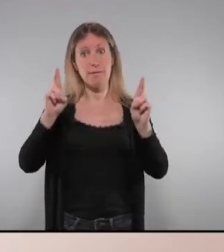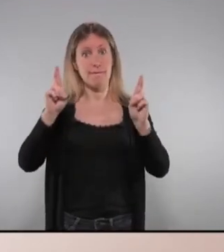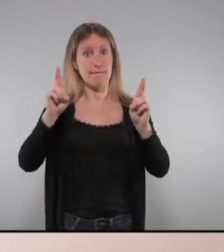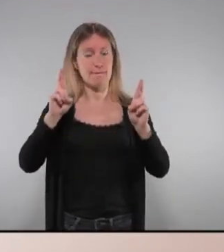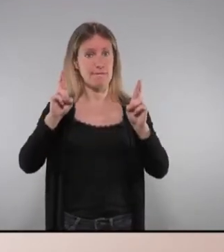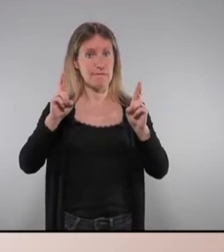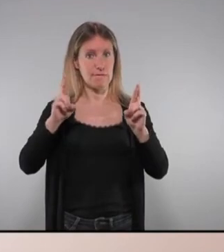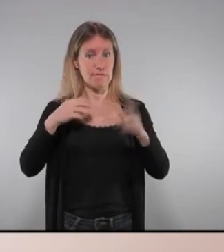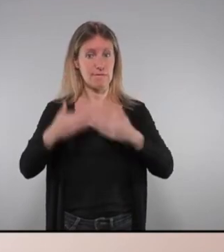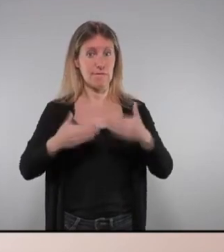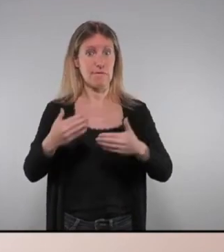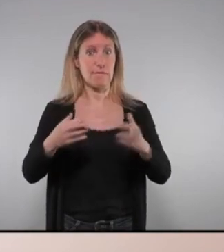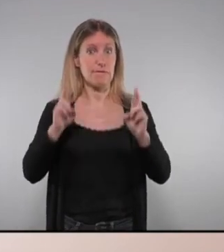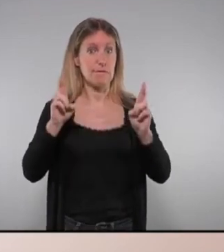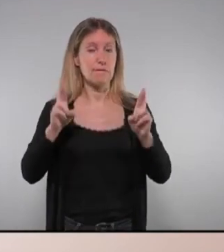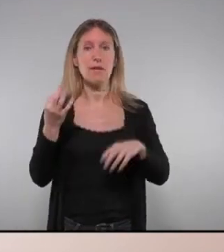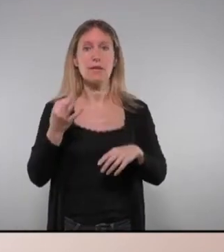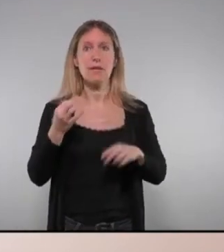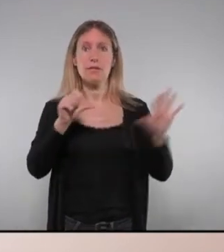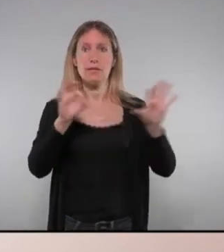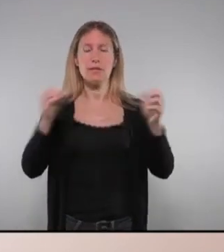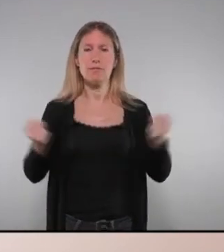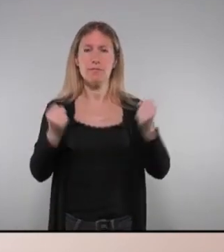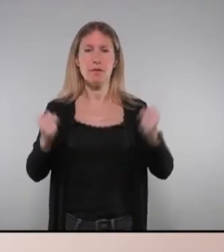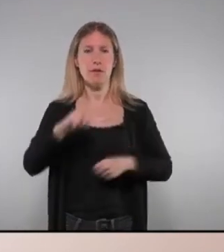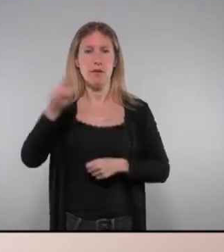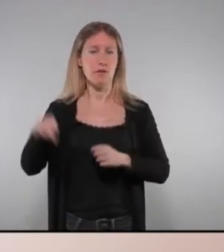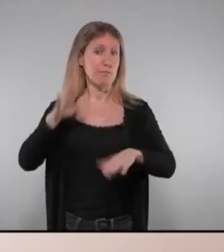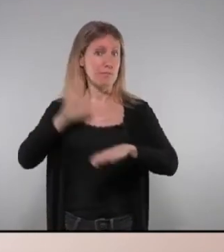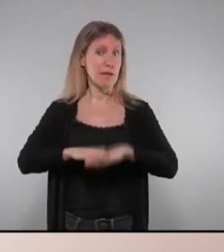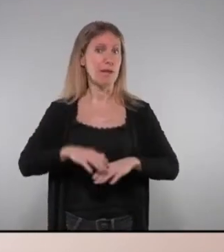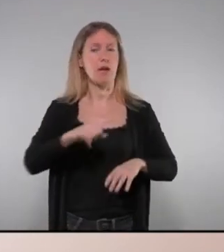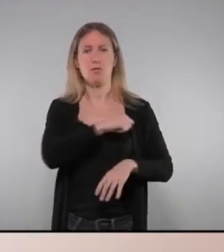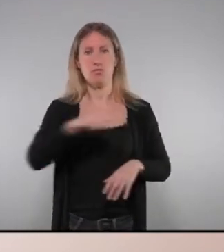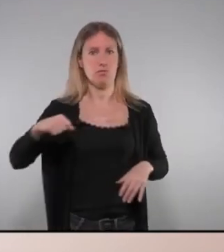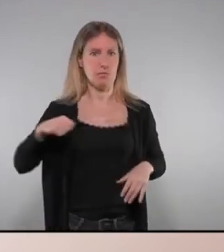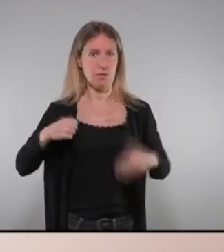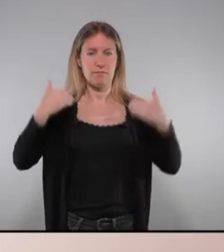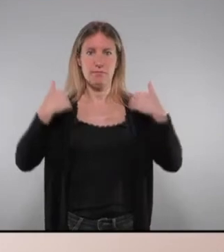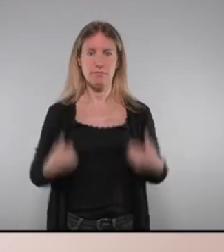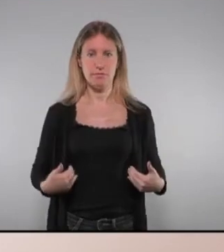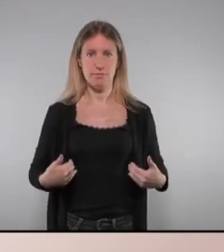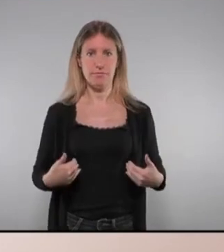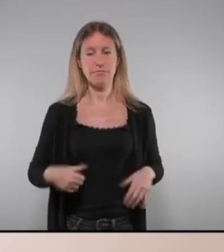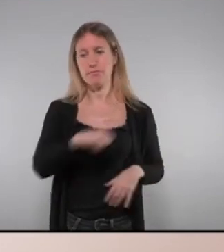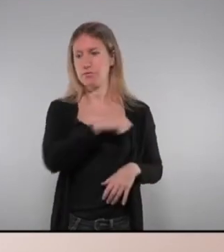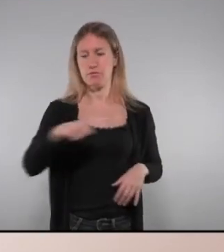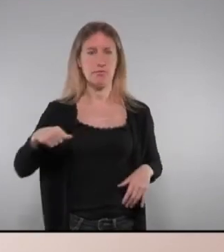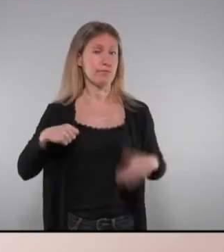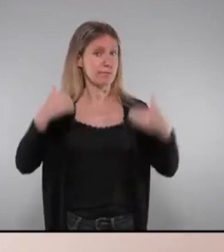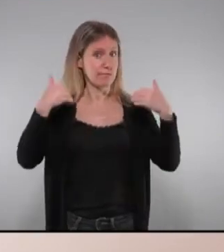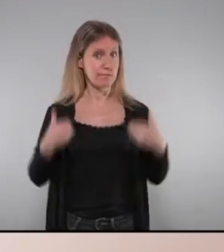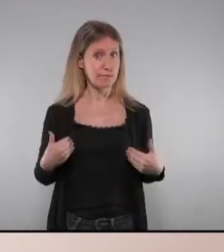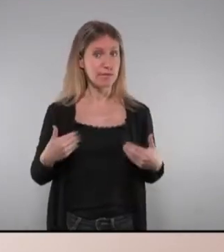pugui anar bé és una partida de 60 milions d'euros que ens ha de servir justament per aquesta autonomia personal una autonomia personal que ens l de